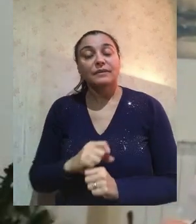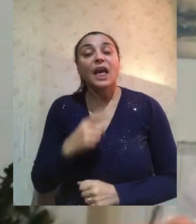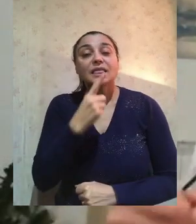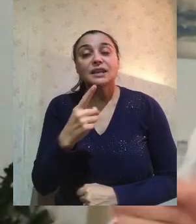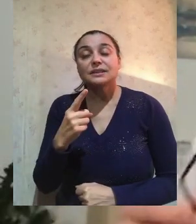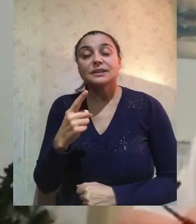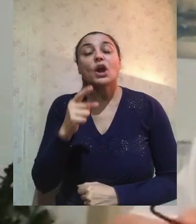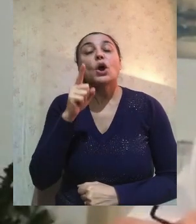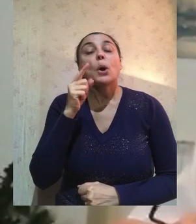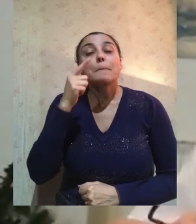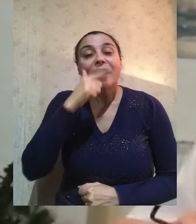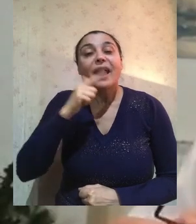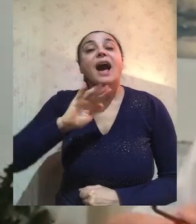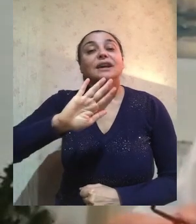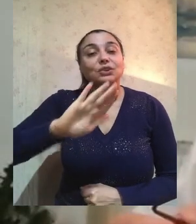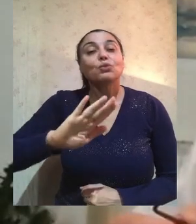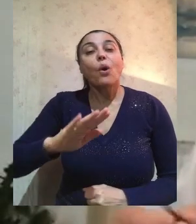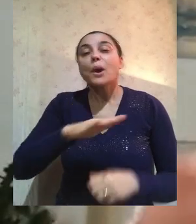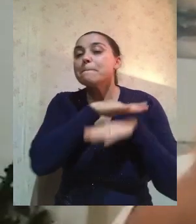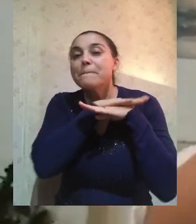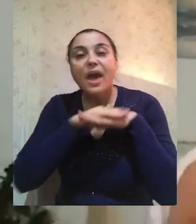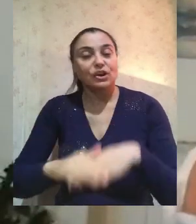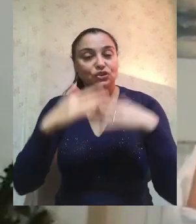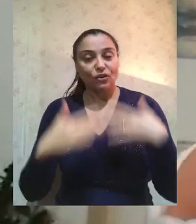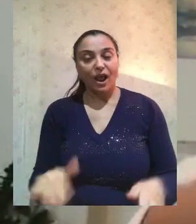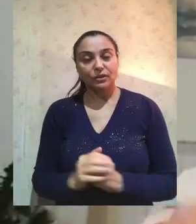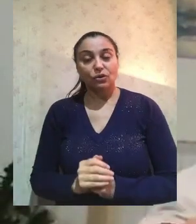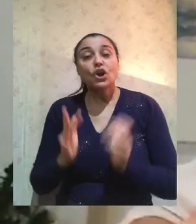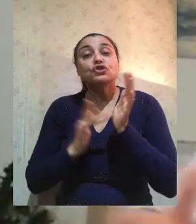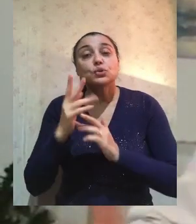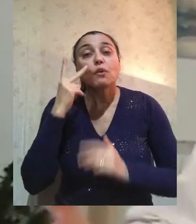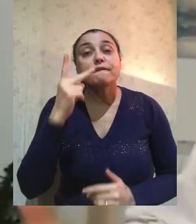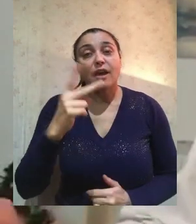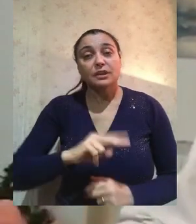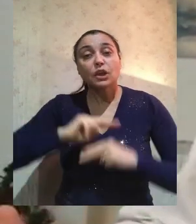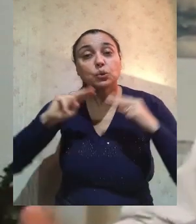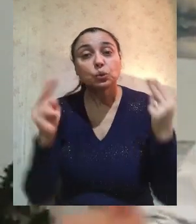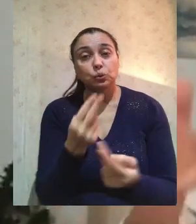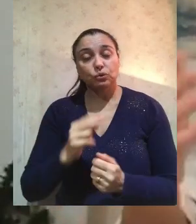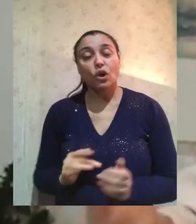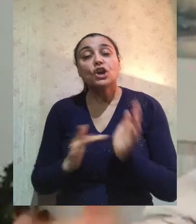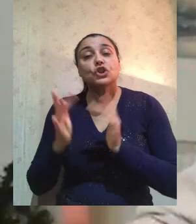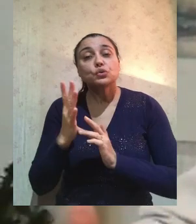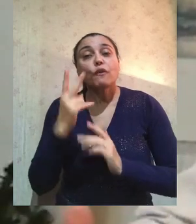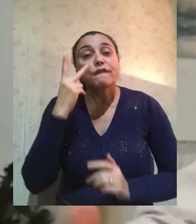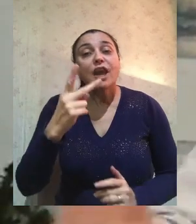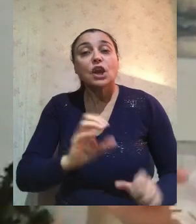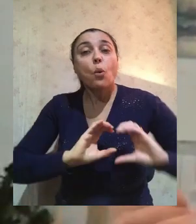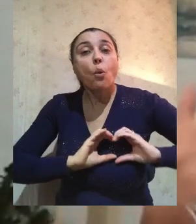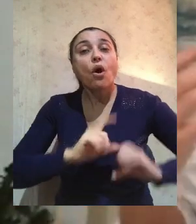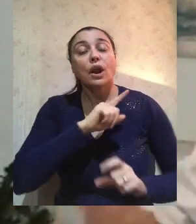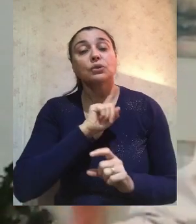tuoi peccati ti sono perdonati. Gesù vede, Gesù vede ogni cosa, Gesù vede il tuo cuore,